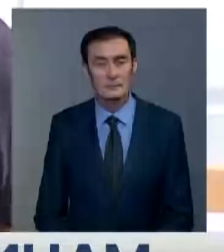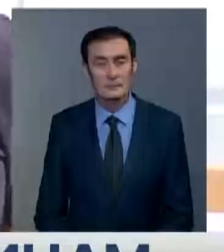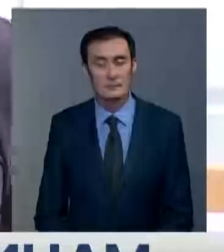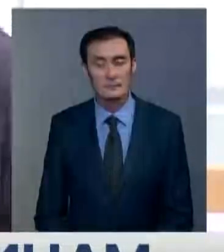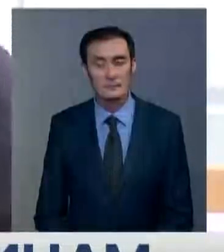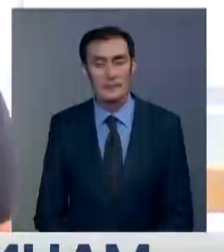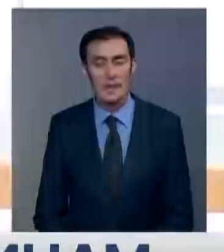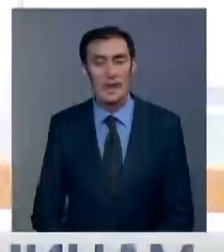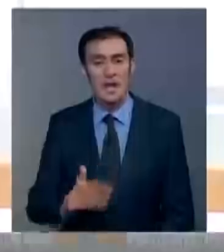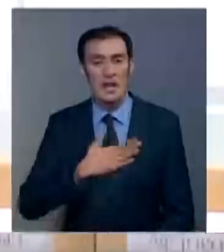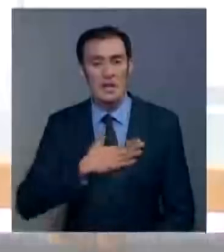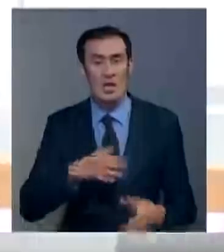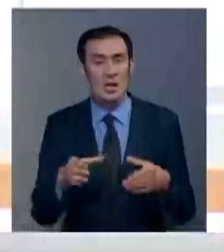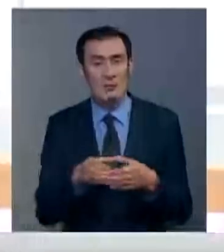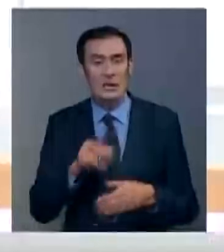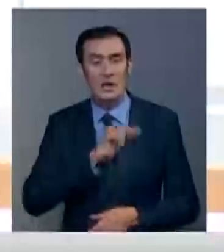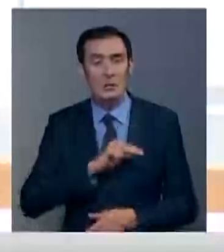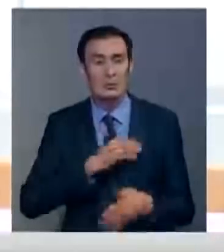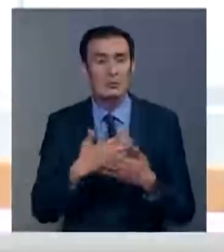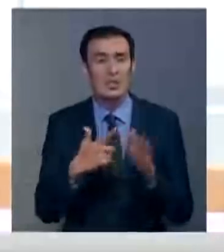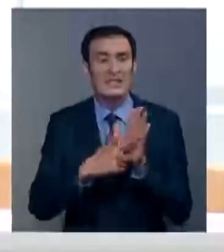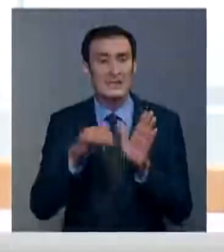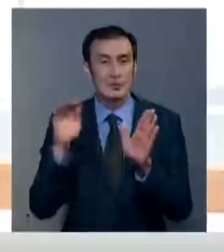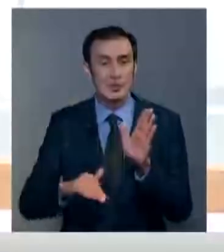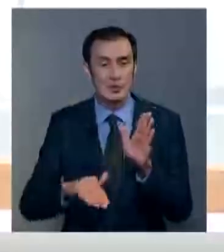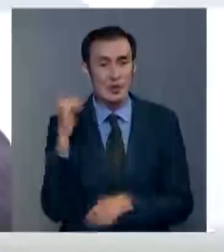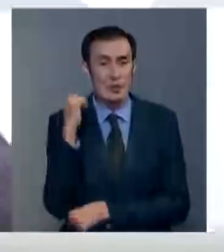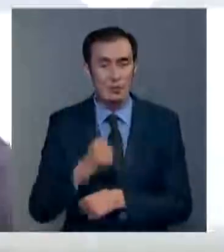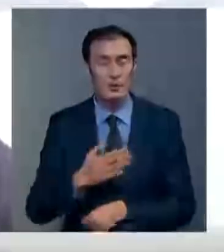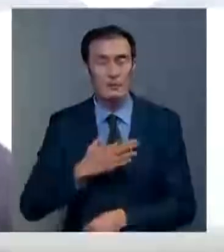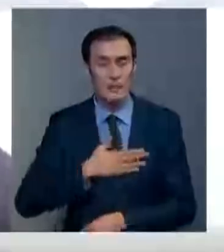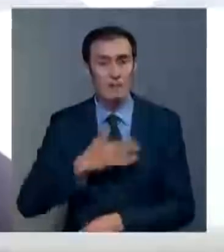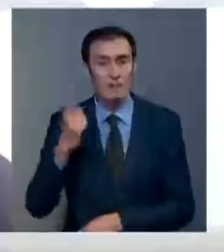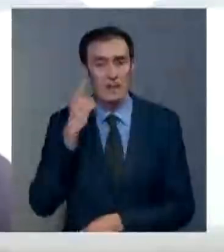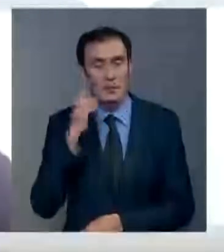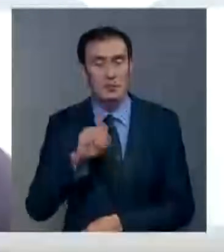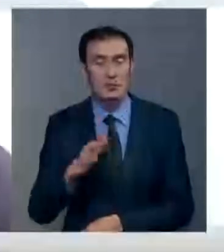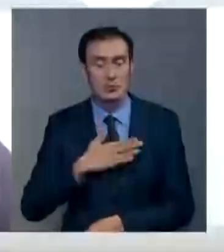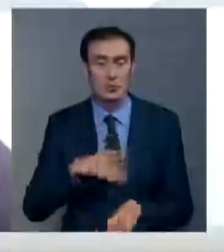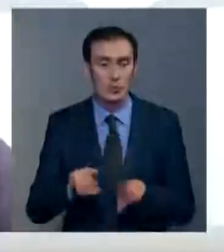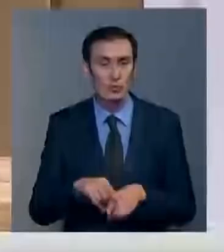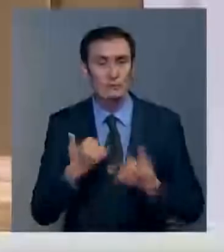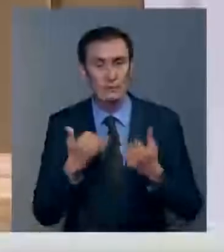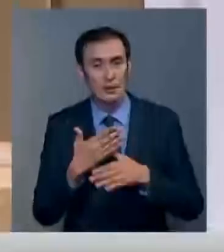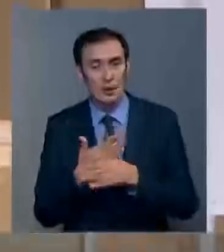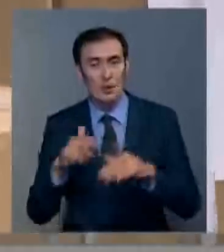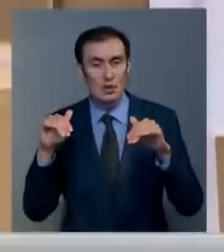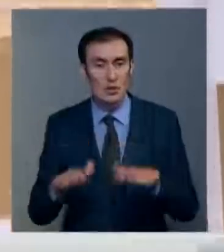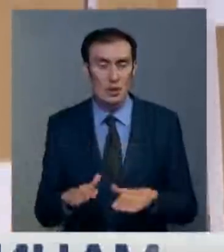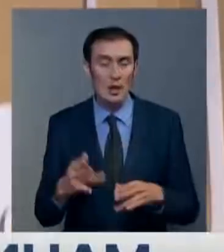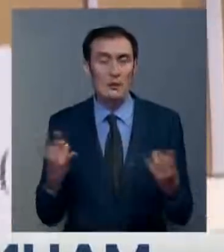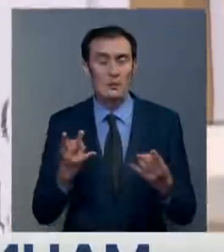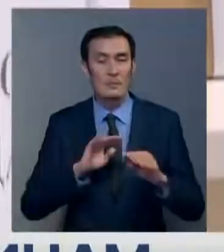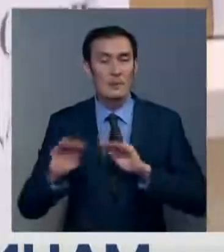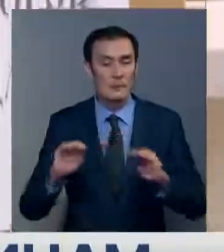В нашей компании работает порядка 7 тысяч человек. Мы понимаем, что мы в зоне риска, поэтому мы приняли решение о том, что необходимо оснастить